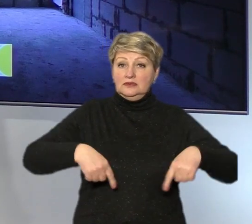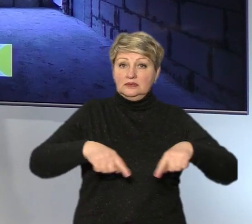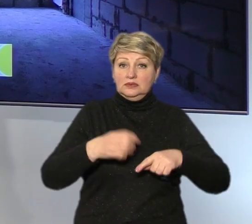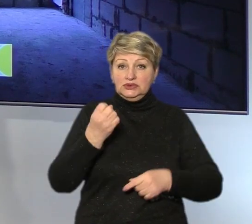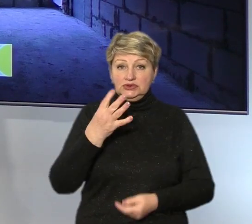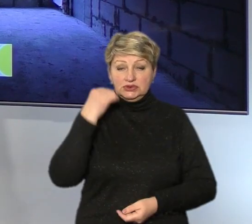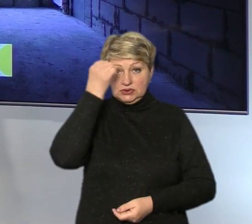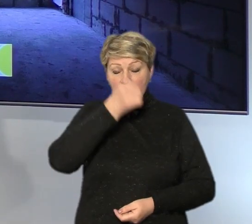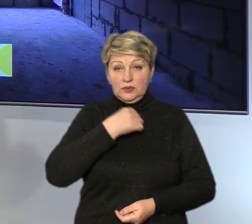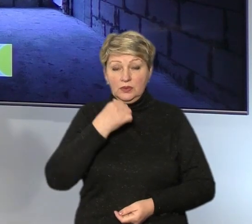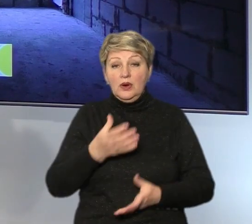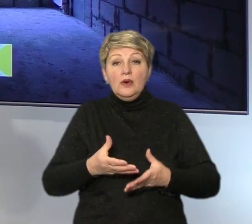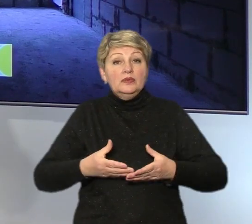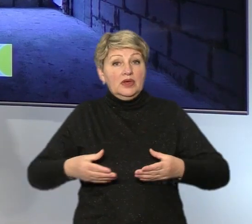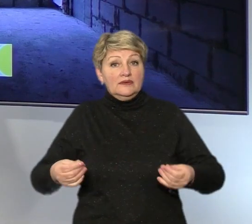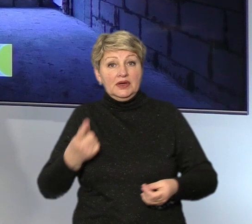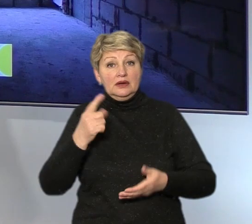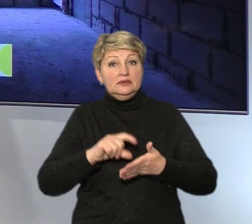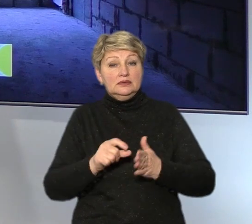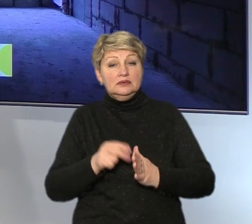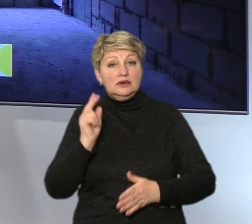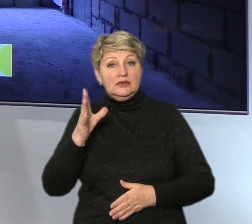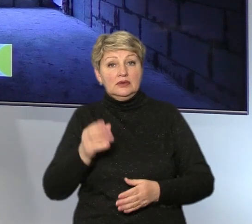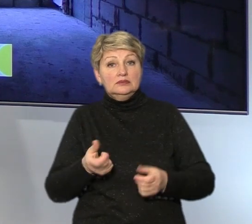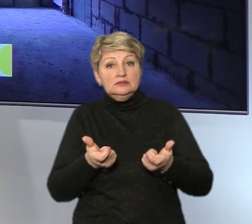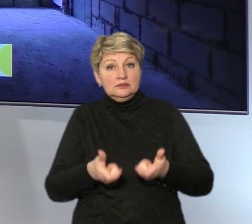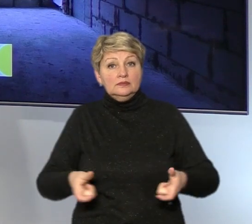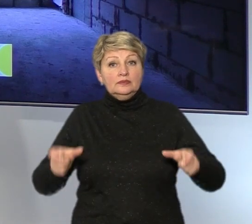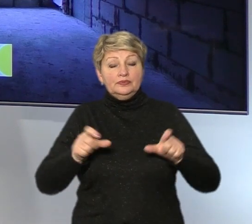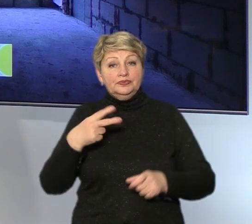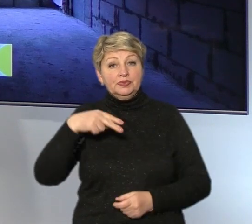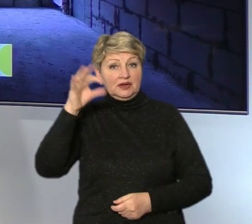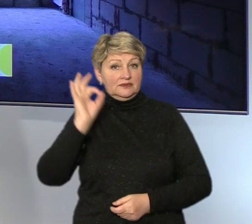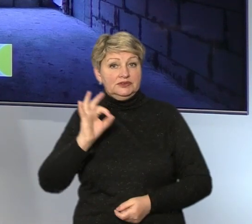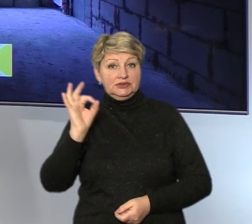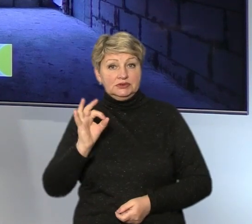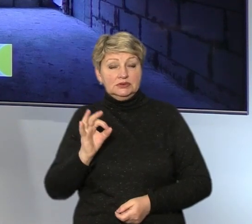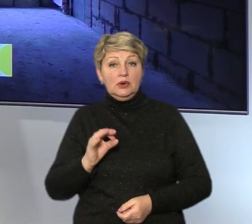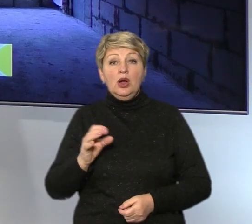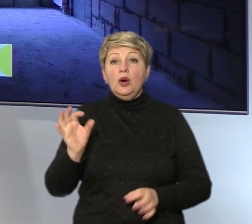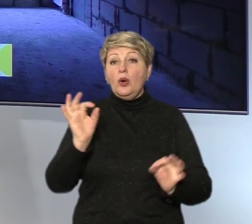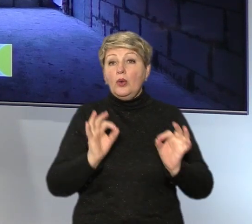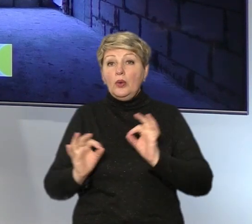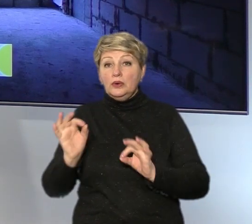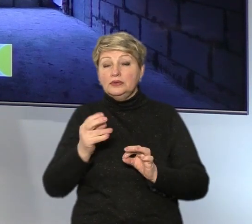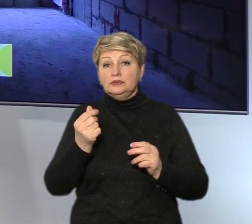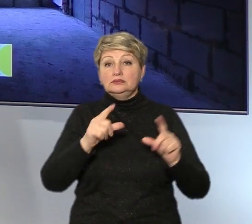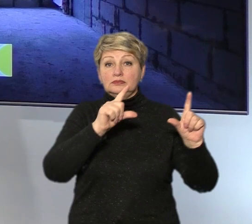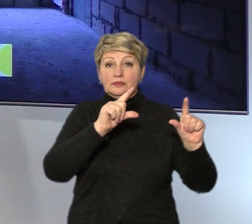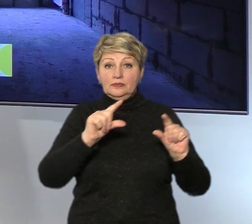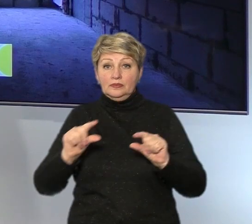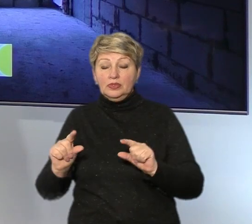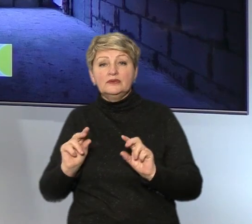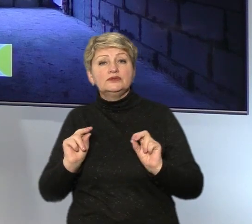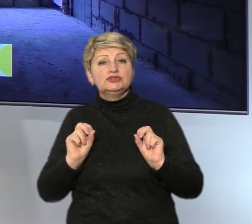років. Навесні, говорить, однокімнатні квартири здорожчали на 20%. Та вже восени ціни знизилися. У